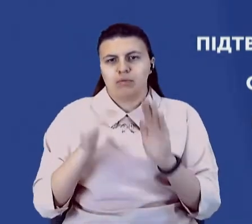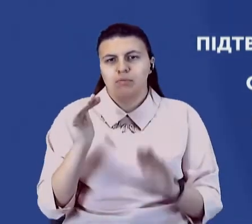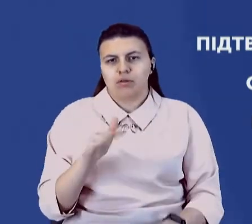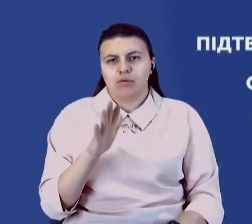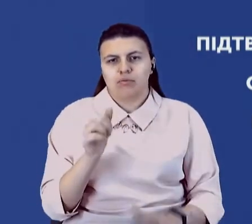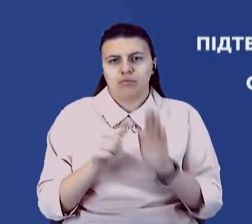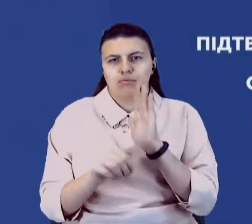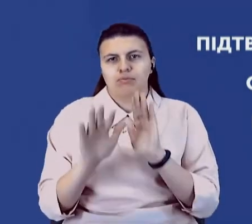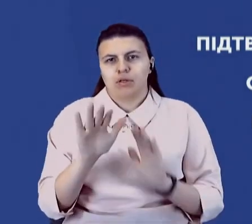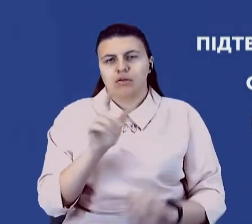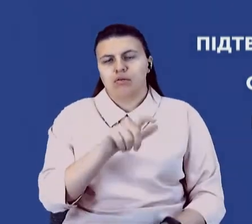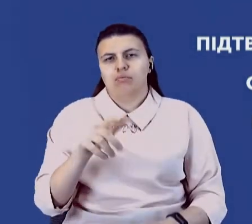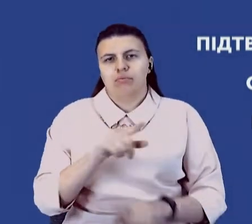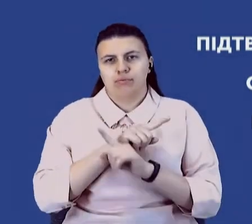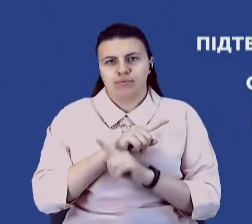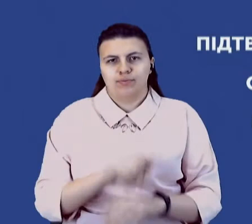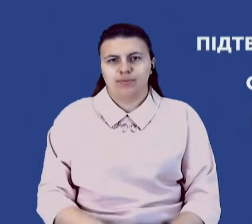пацієнтів померли.